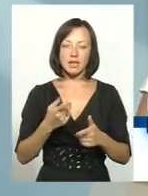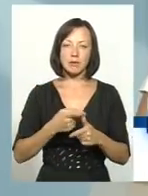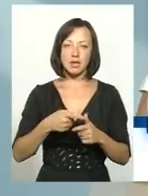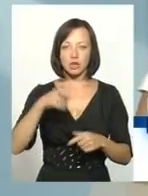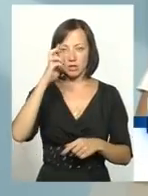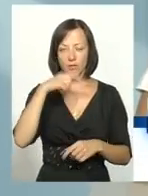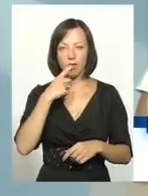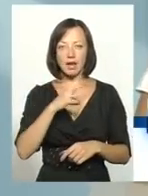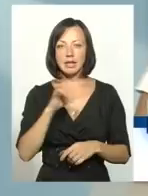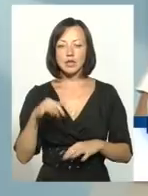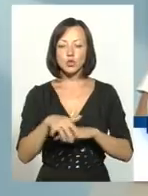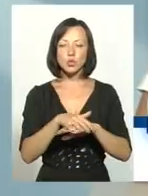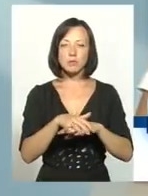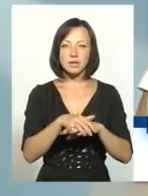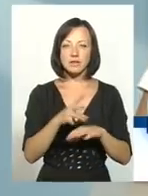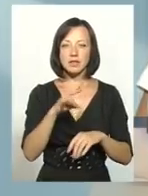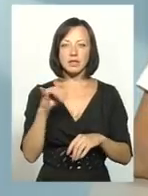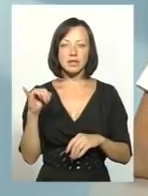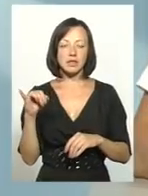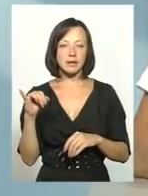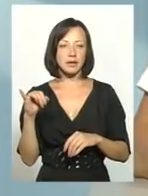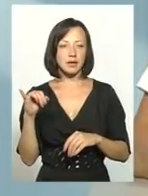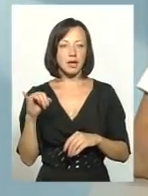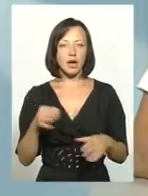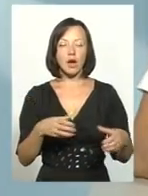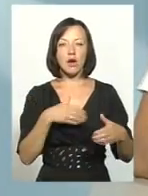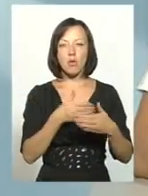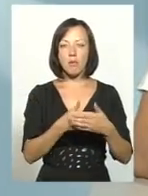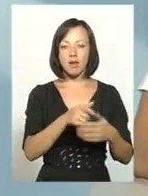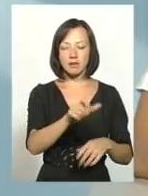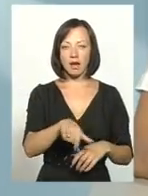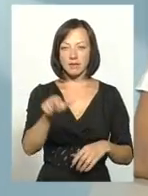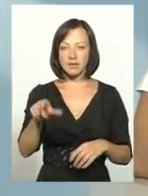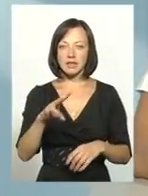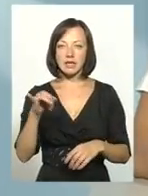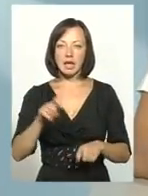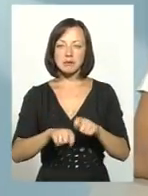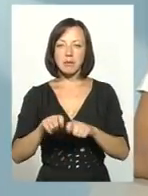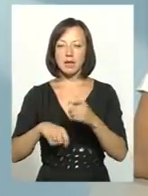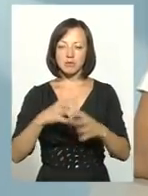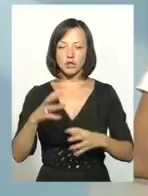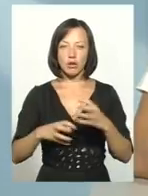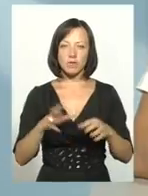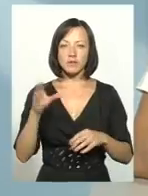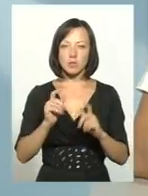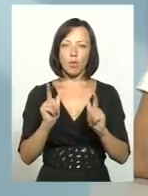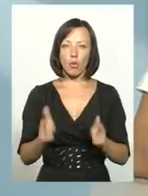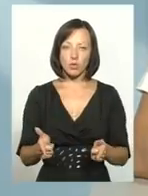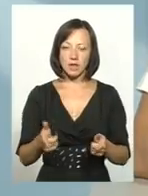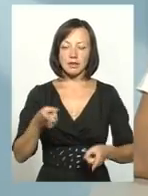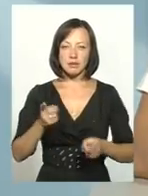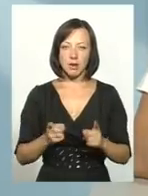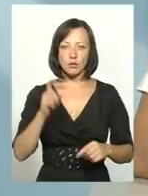ні суспільство, ні ті громадські активісти, ні експерти міжнародні, вони всі погоджуються, що